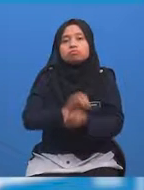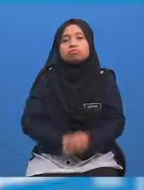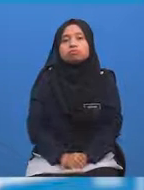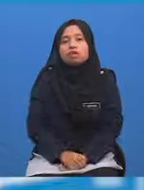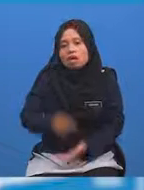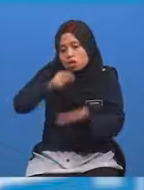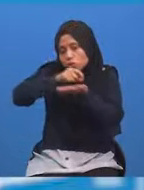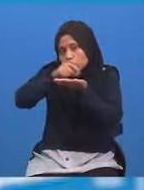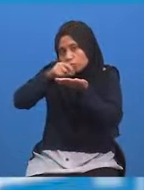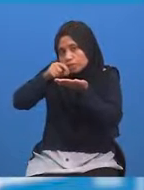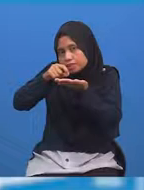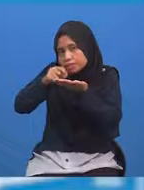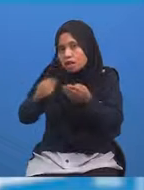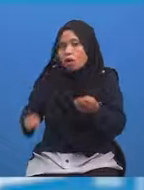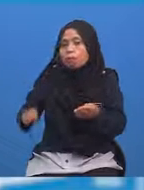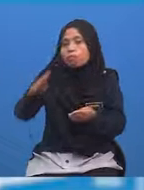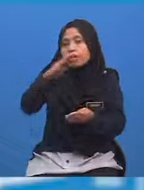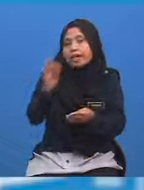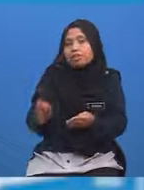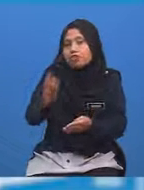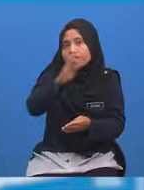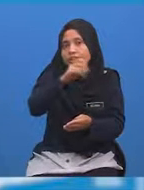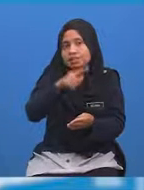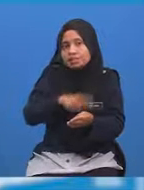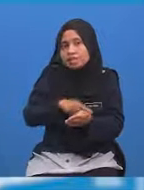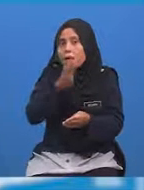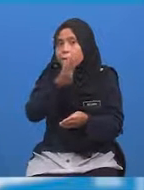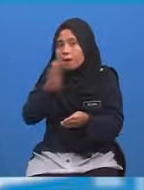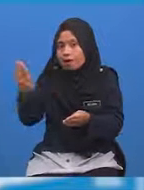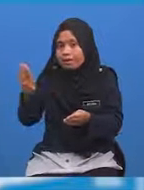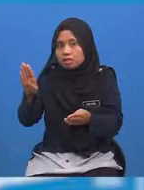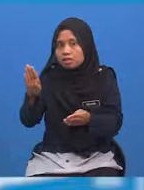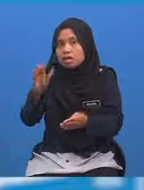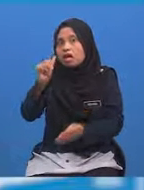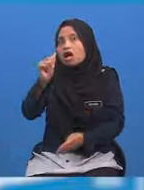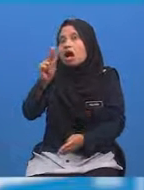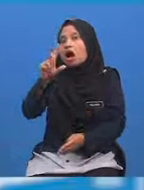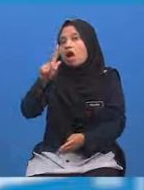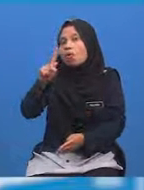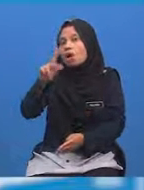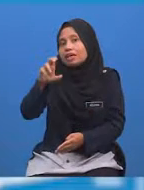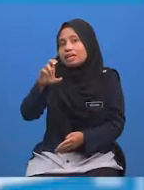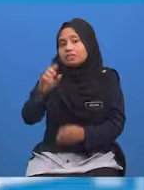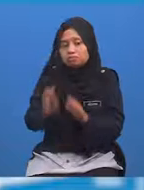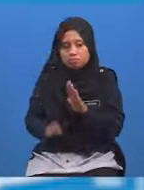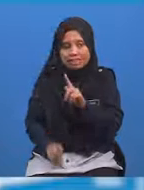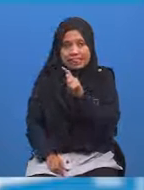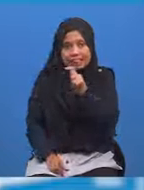Tuliskan Bukit Fraser di sebelah barat Dan Outland di sebelah timur